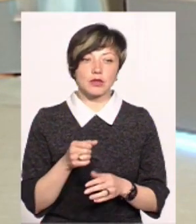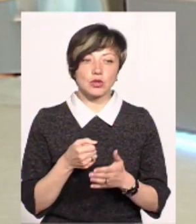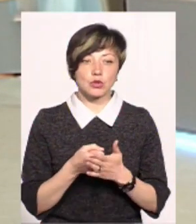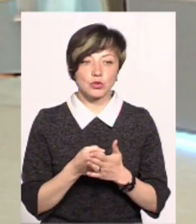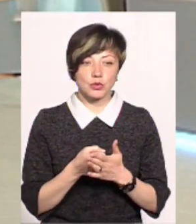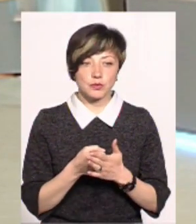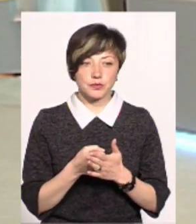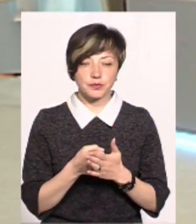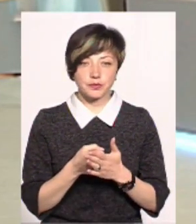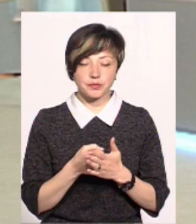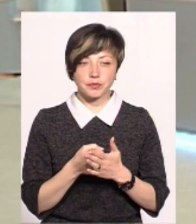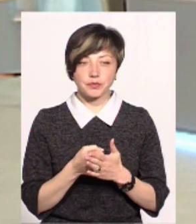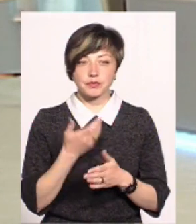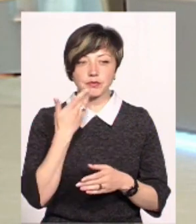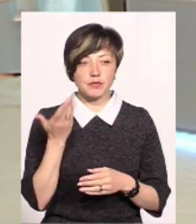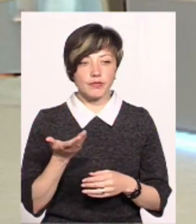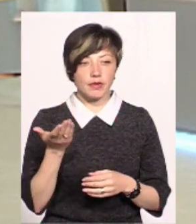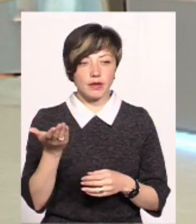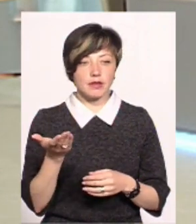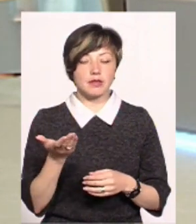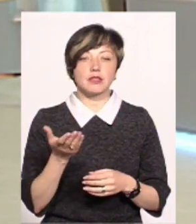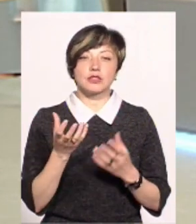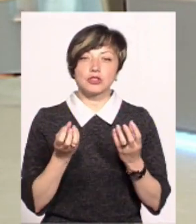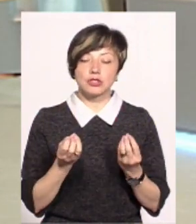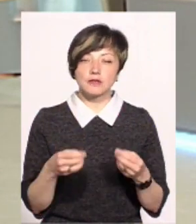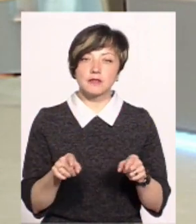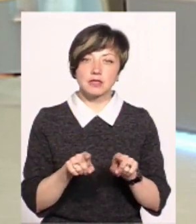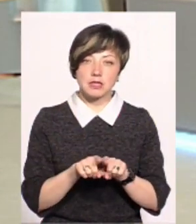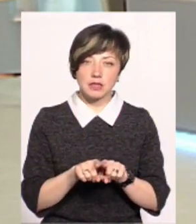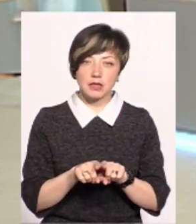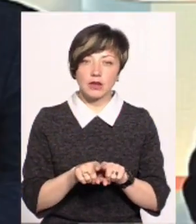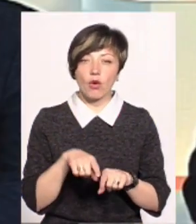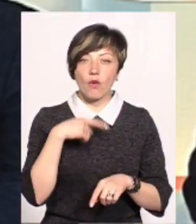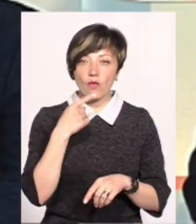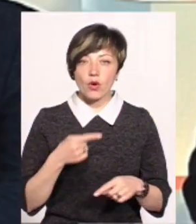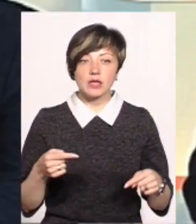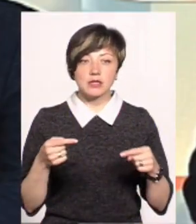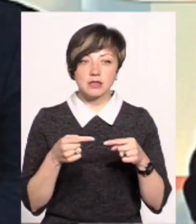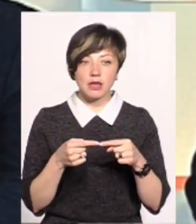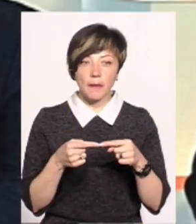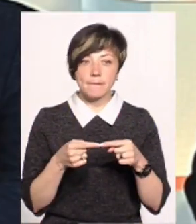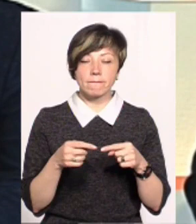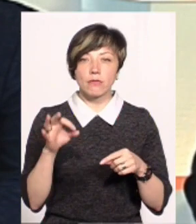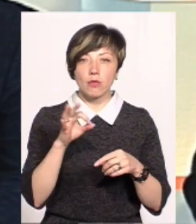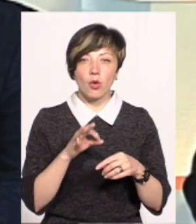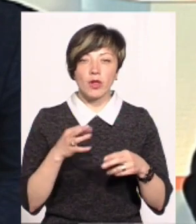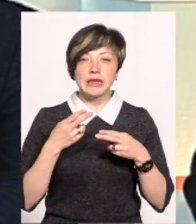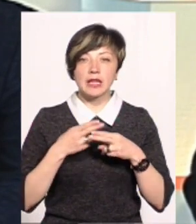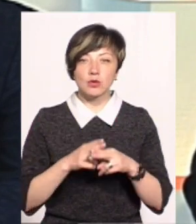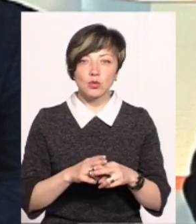виступу пана Василя, що все-таки він говорить саме про технології,